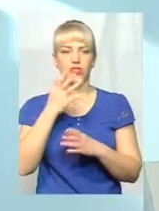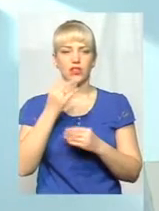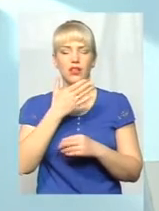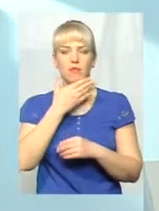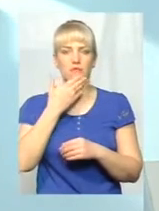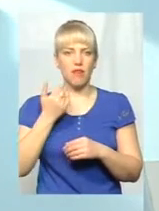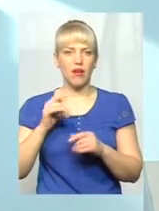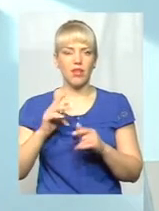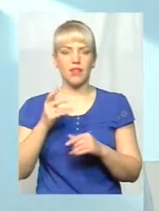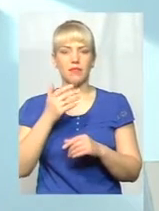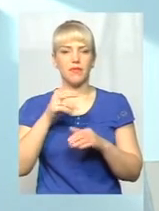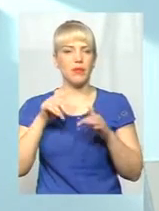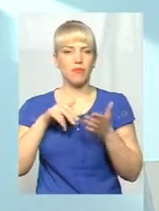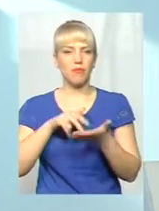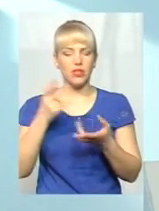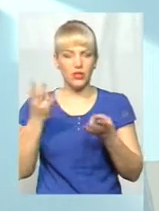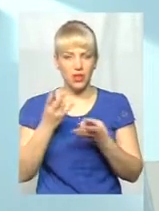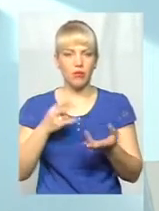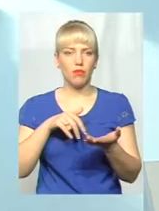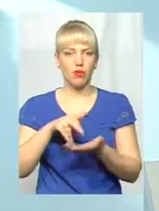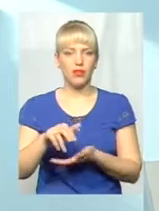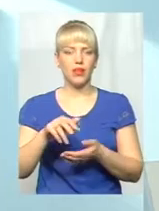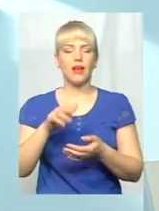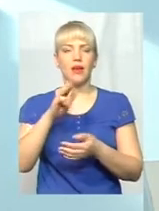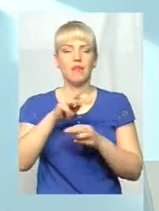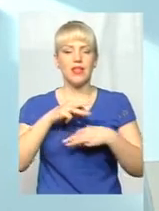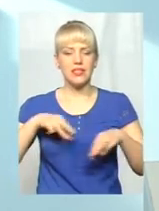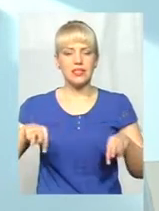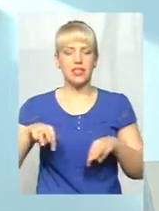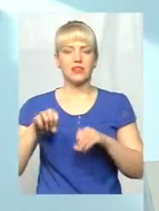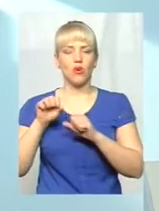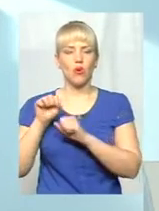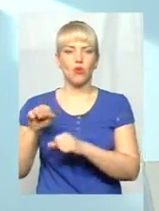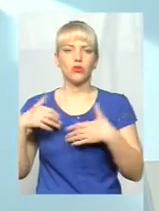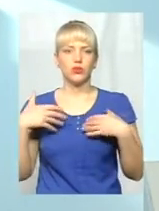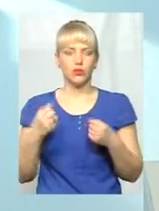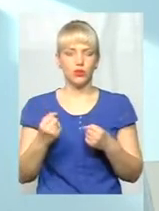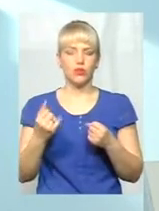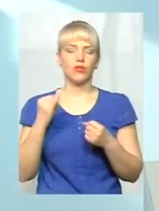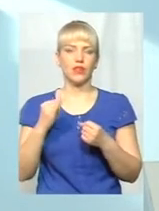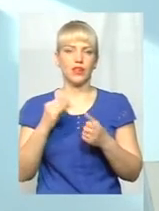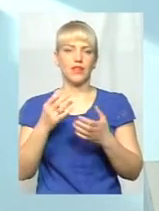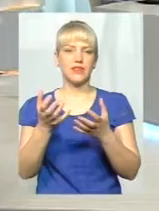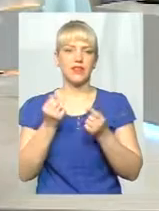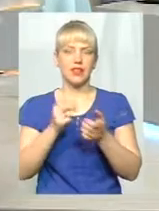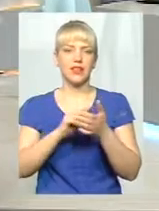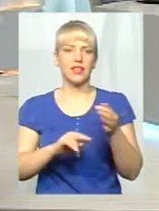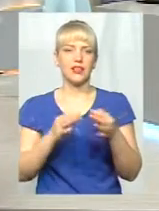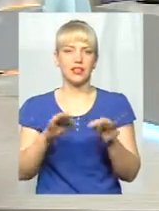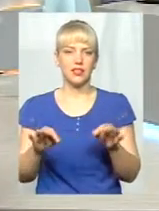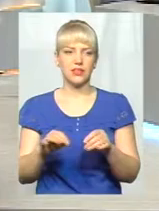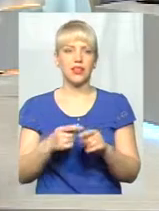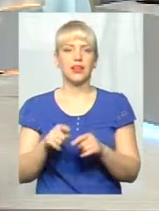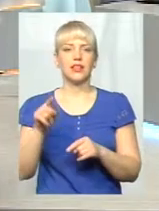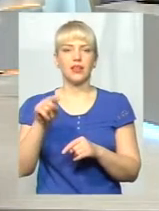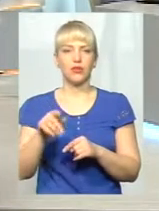пройти в Міністерство охорони здоров'я, взяти ліцензію. Тому вони не будуть зареєстровані в електронній системі «ІХЕЛС», тим більше не будуть